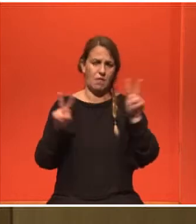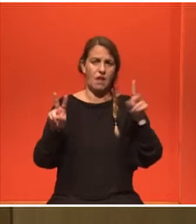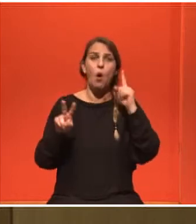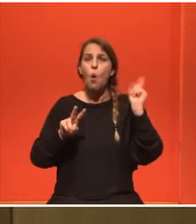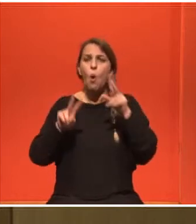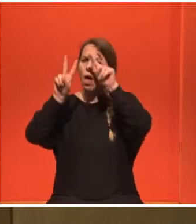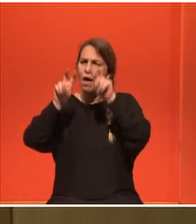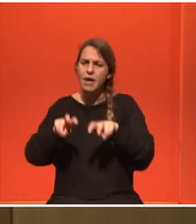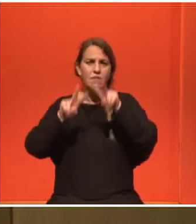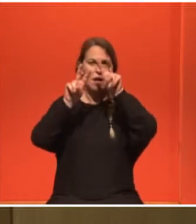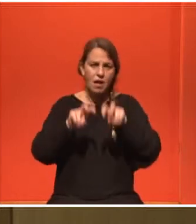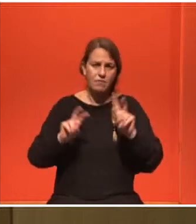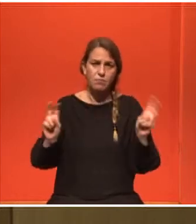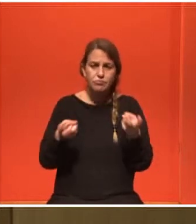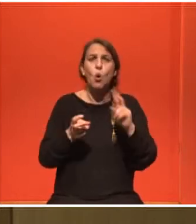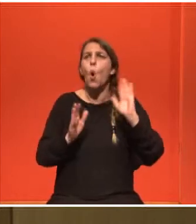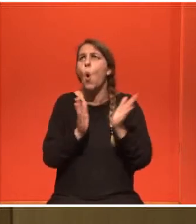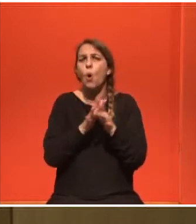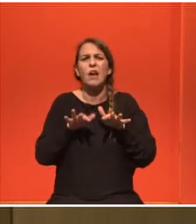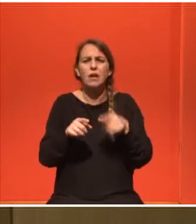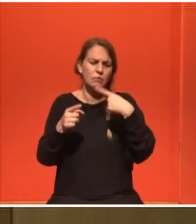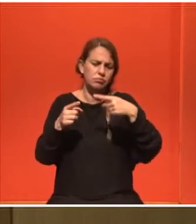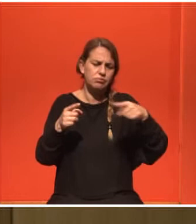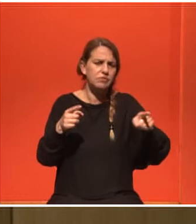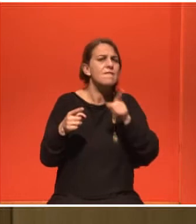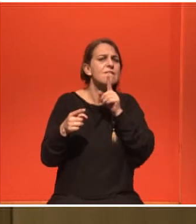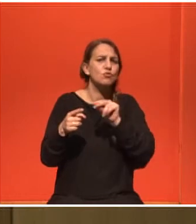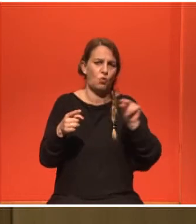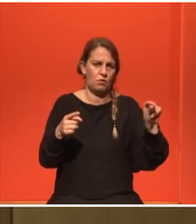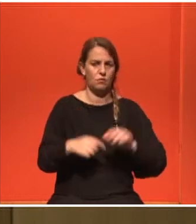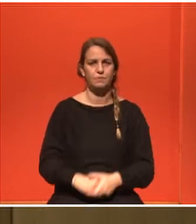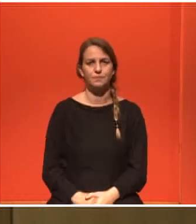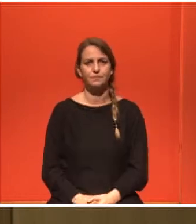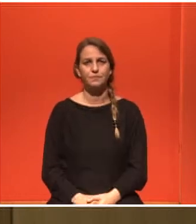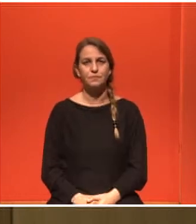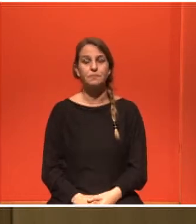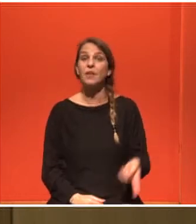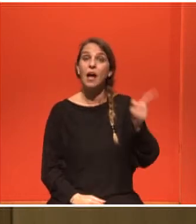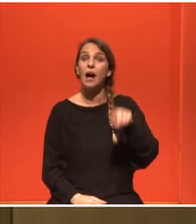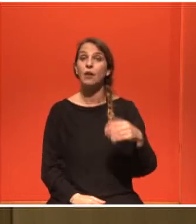τα είδη του καρκίνου. Να πάμε και στην επόμενη ερώτηση, παρακαλώ.